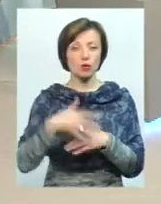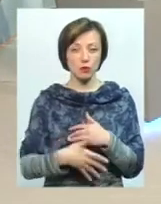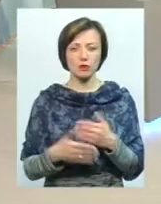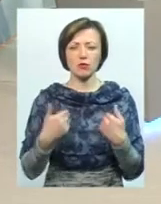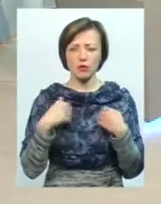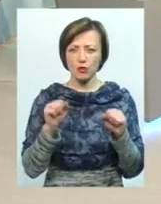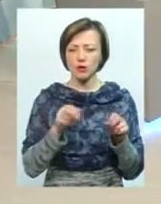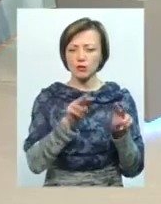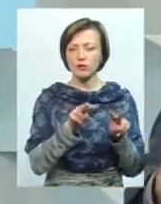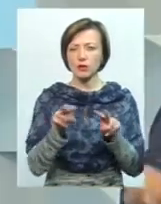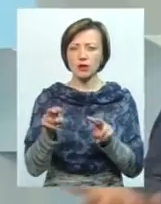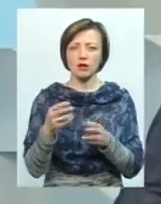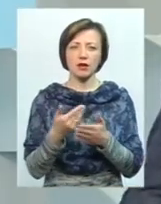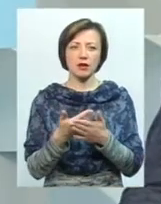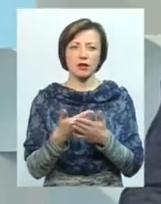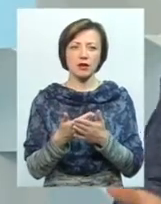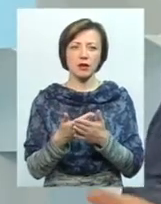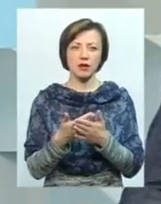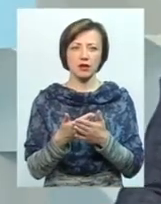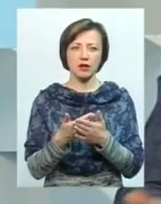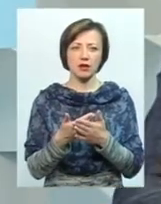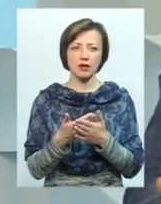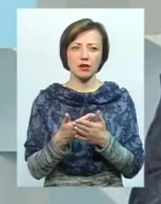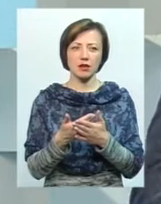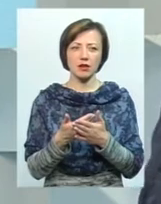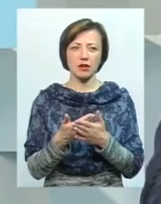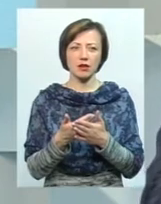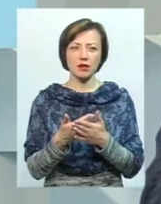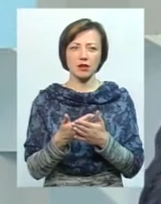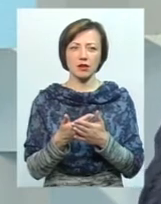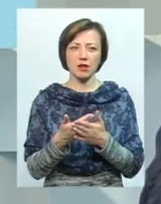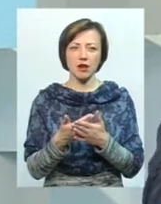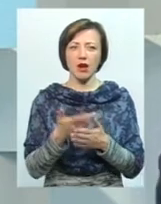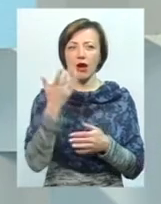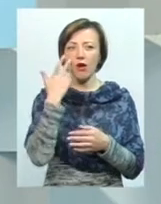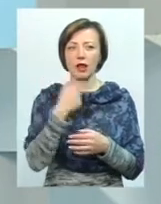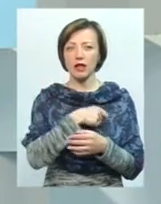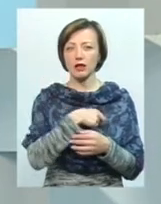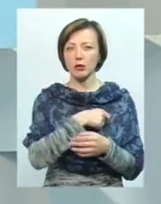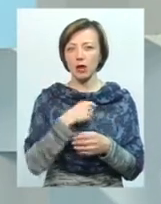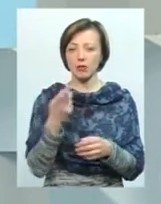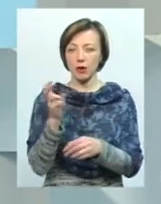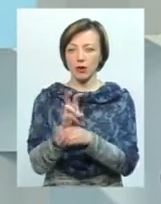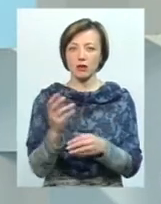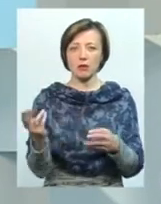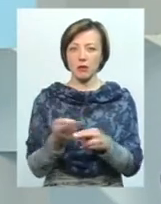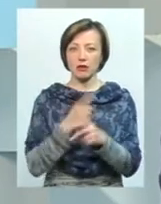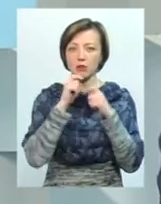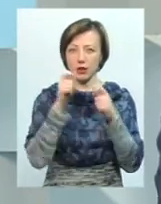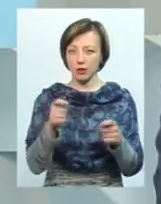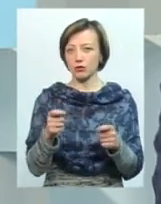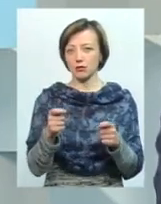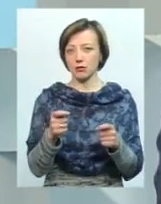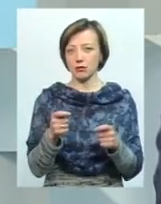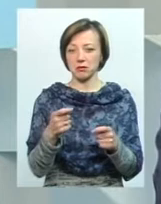можемо спостеріться до країн Африки, де коли до них депутат приходить без подарунку, вони з ним навіть не говорять. Таке теж є, є така виборча система, цілком можна так